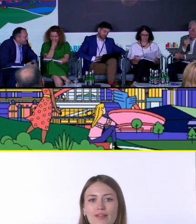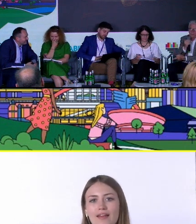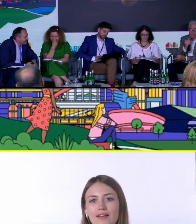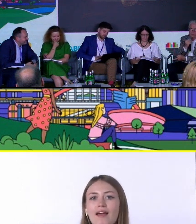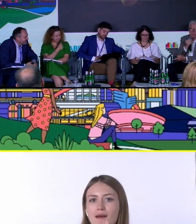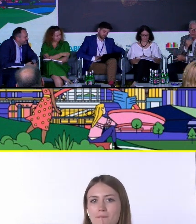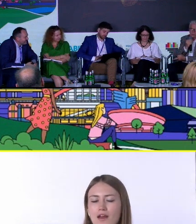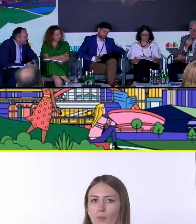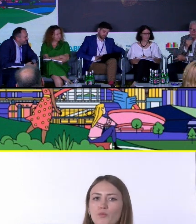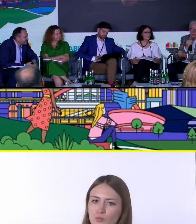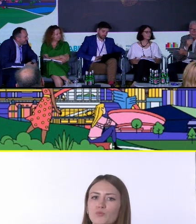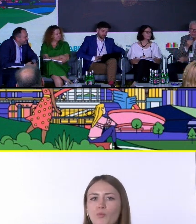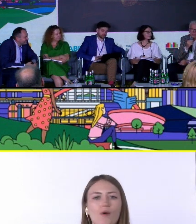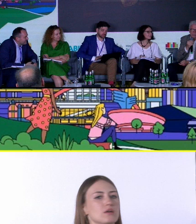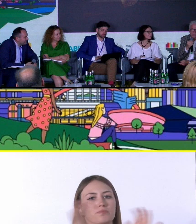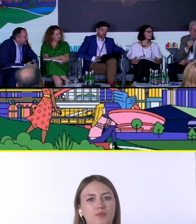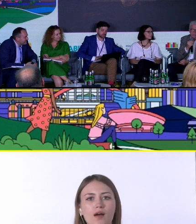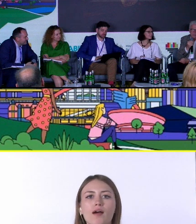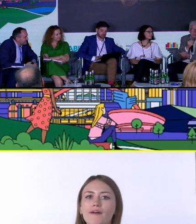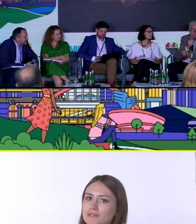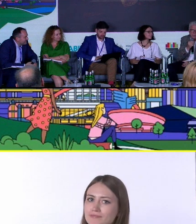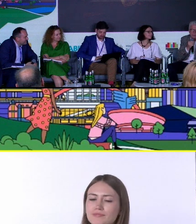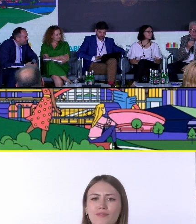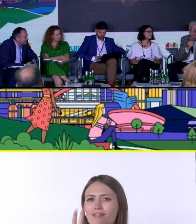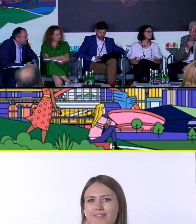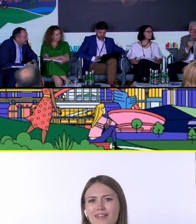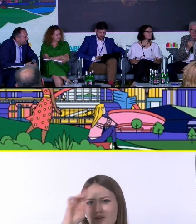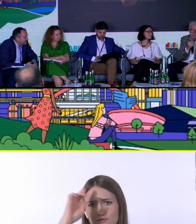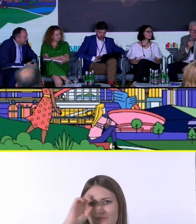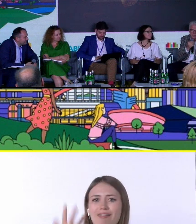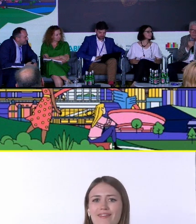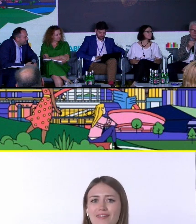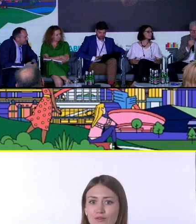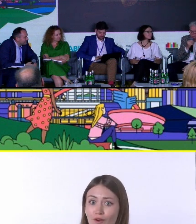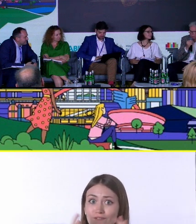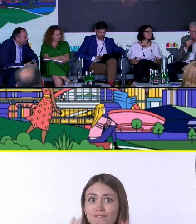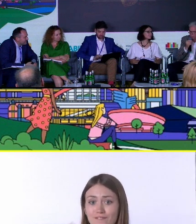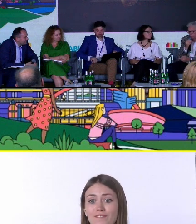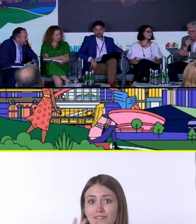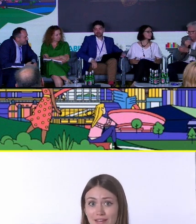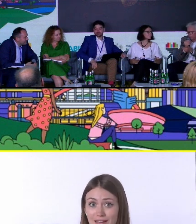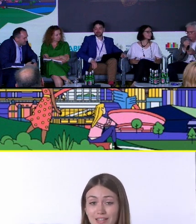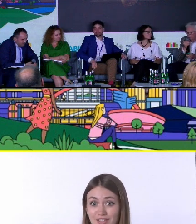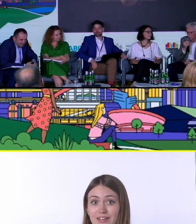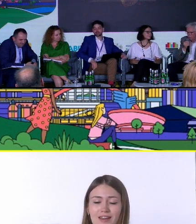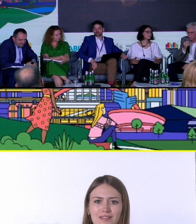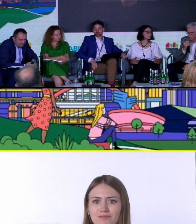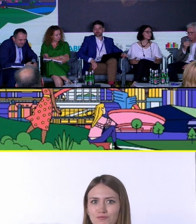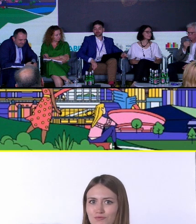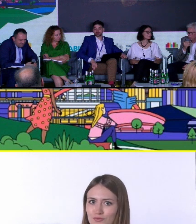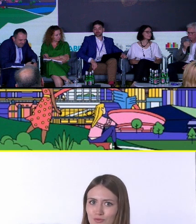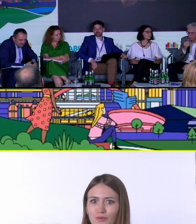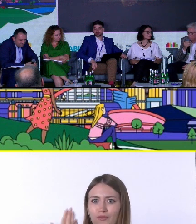złożyć, świetnie się nadawało do tego, oni nie rozumieli tego, że to jest wielka wartość ten most. Most jest fragmentem wielkiej inwestycji z początku XX